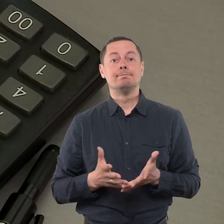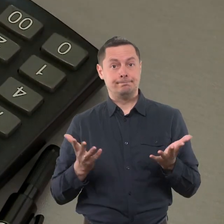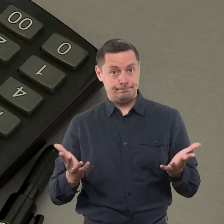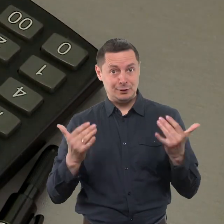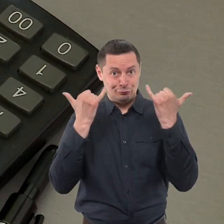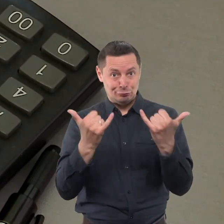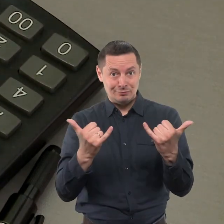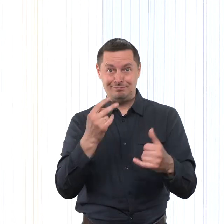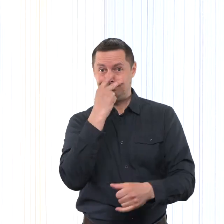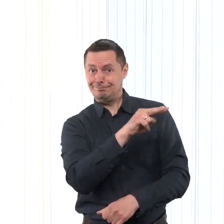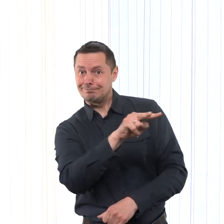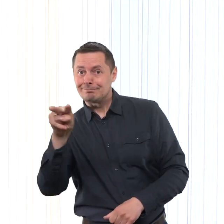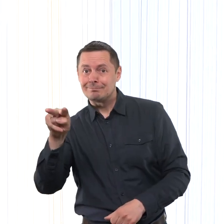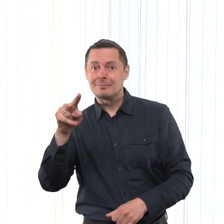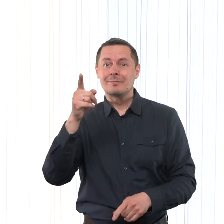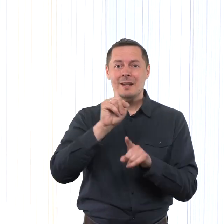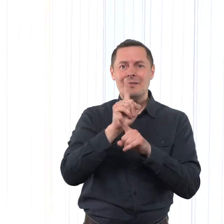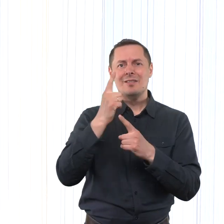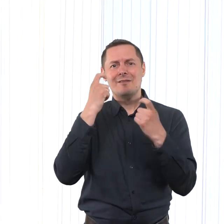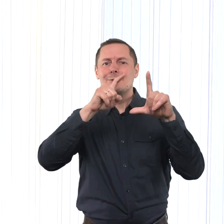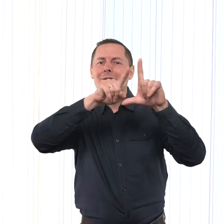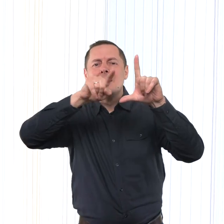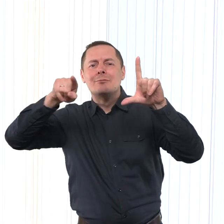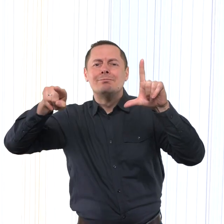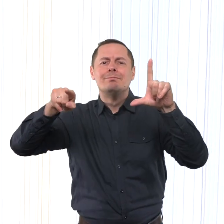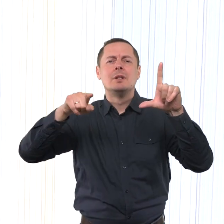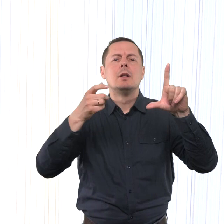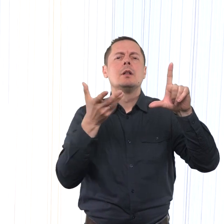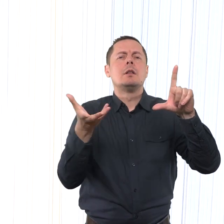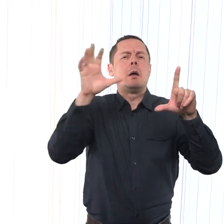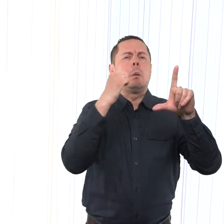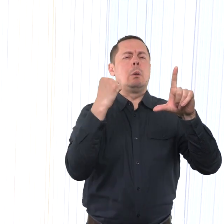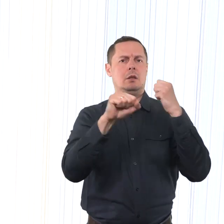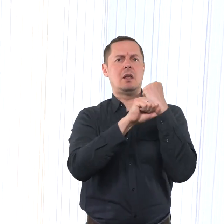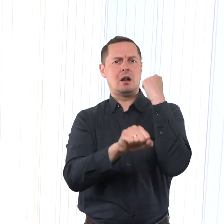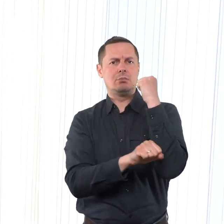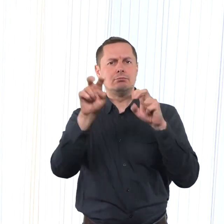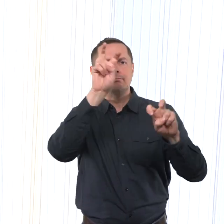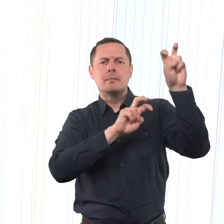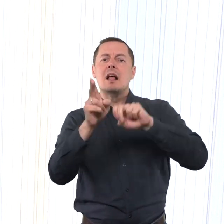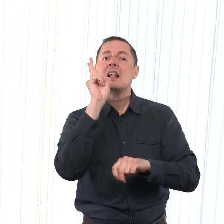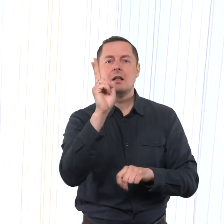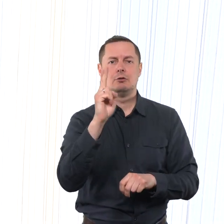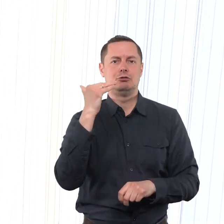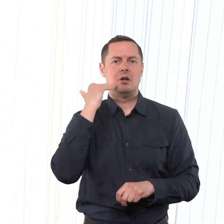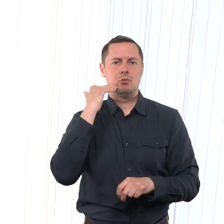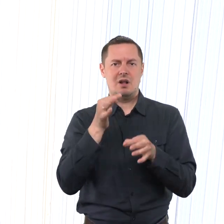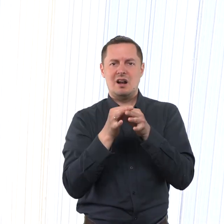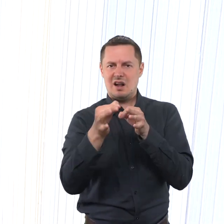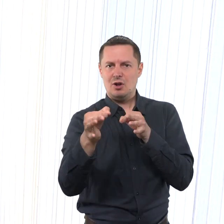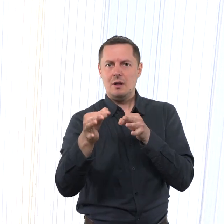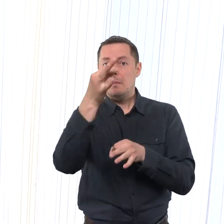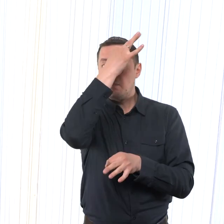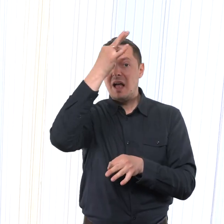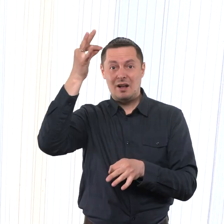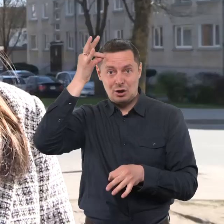konkrečiai šios dienos duomenimis, tai daugiausia sezoninų darbuotojų ieško Šiaulių rajono, taip pat pakruojo bei